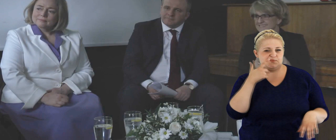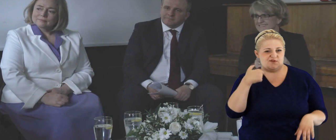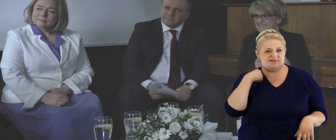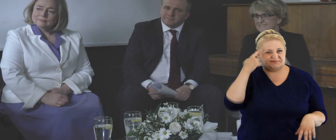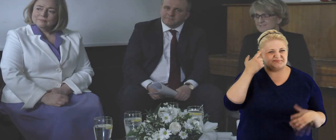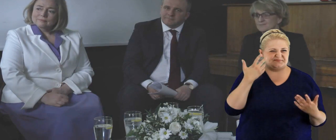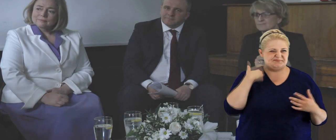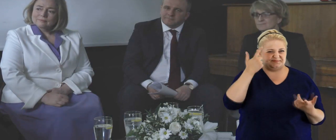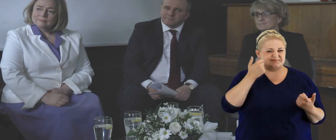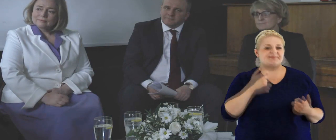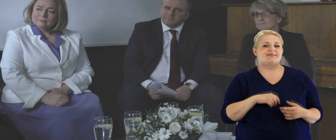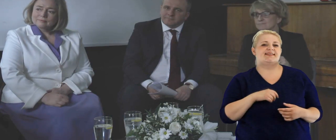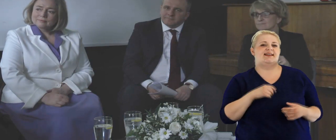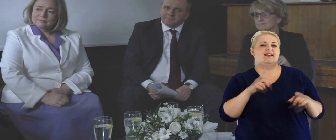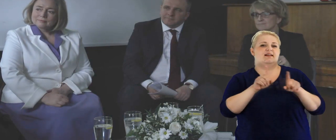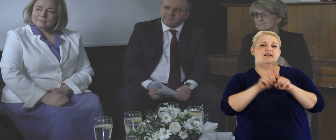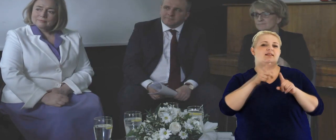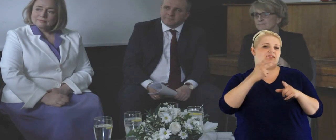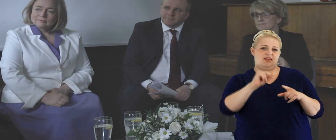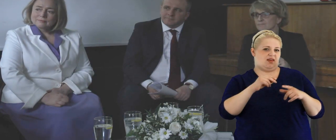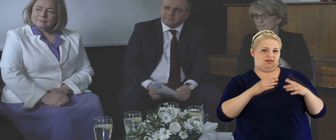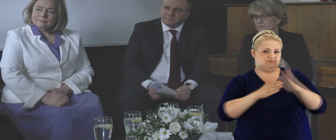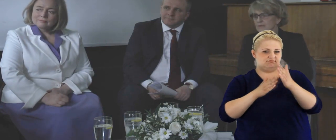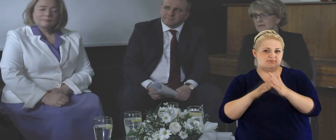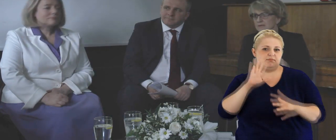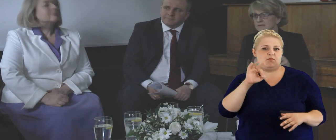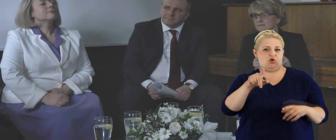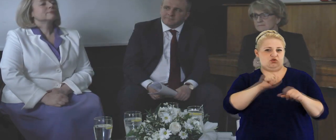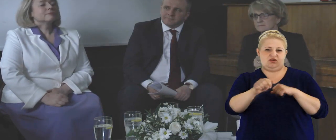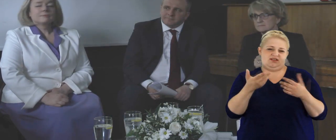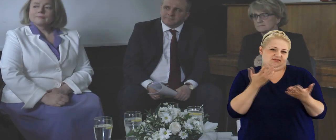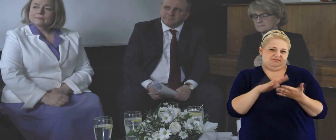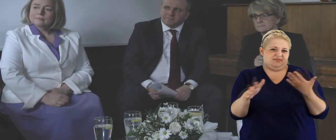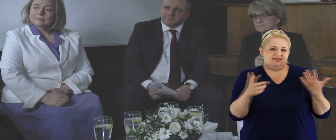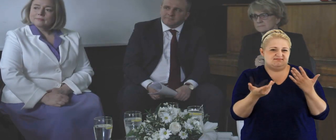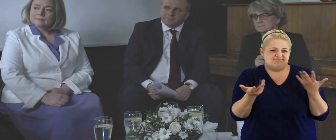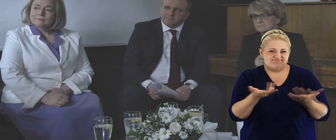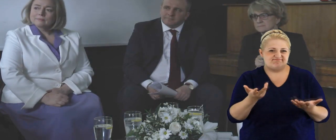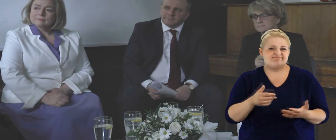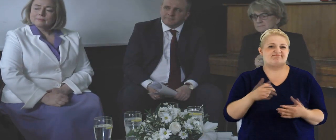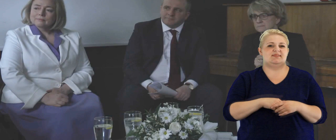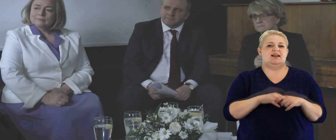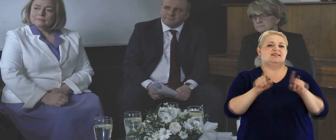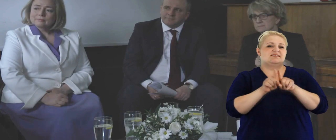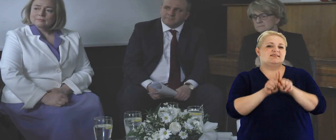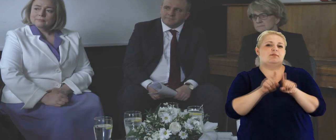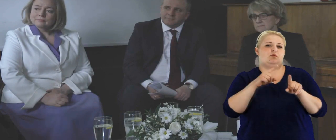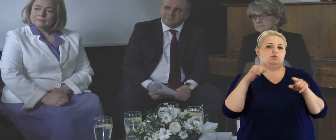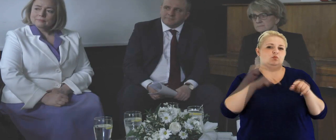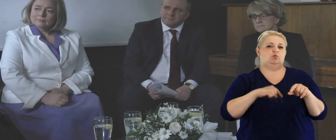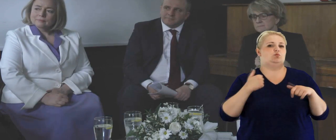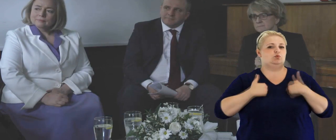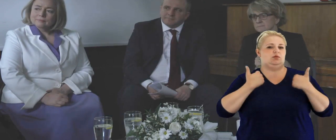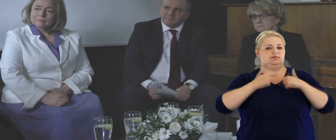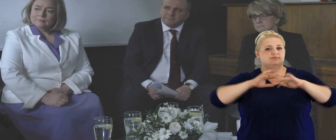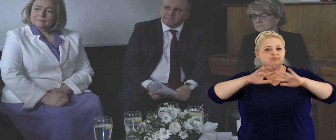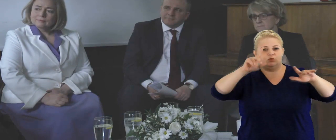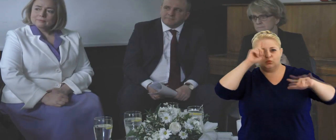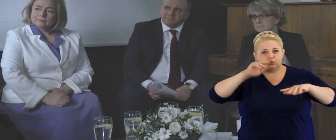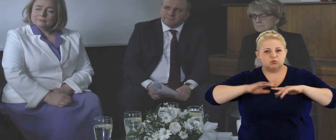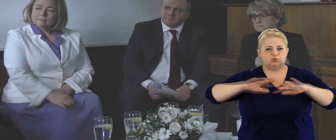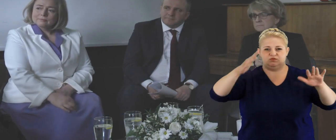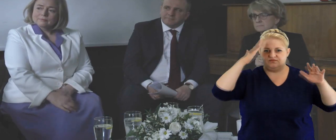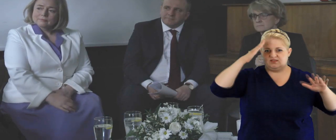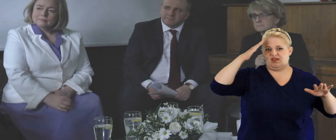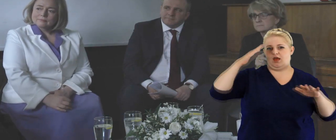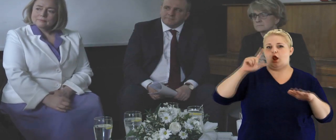nie należy ograniczać, bo jest to też kwestia beznadziejna w pewnym sensie, ale też, że to, co właśnie tam zależy trochę, żeby się przebiło do opinii